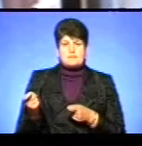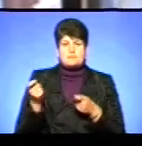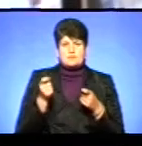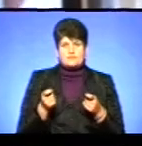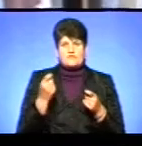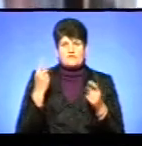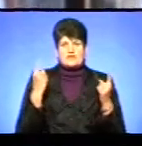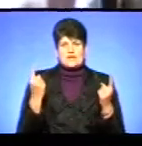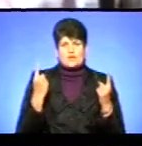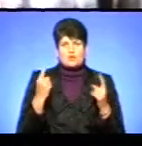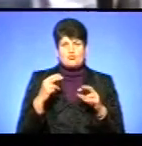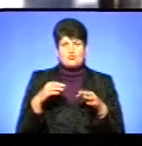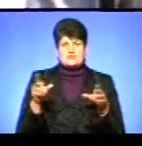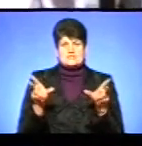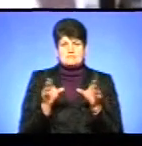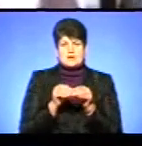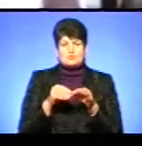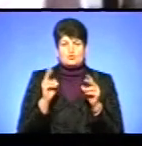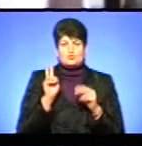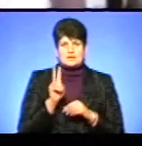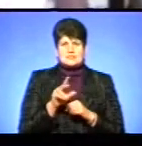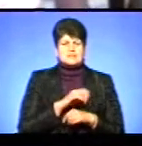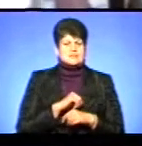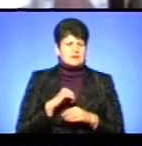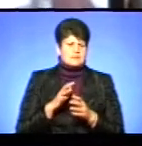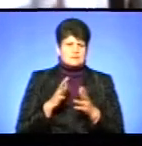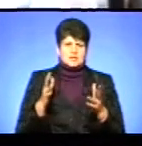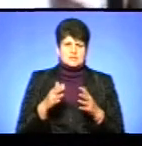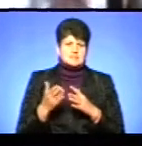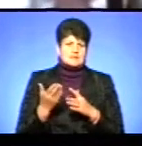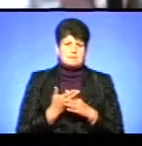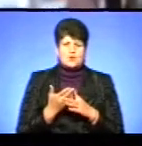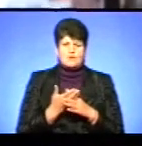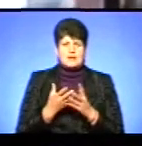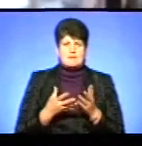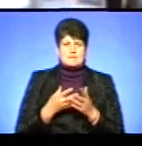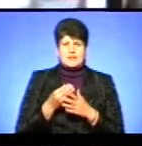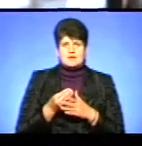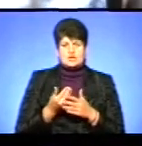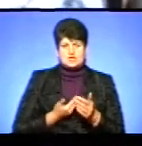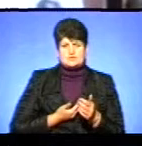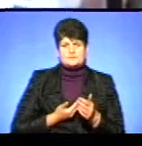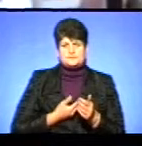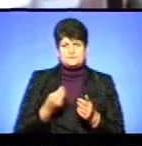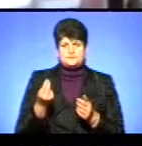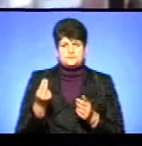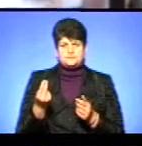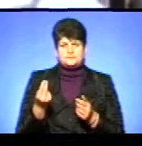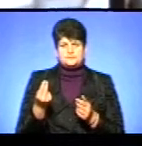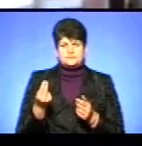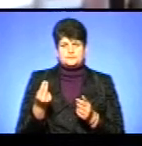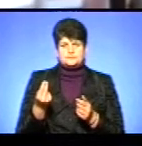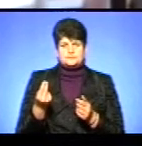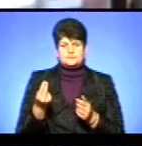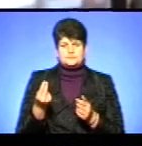спареному тролейбусі. Найбільше, то є пільговики і платні пасажири. Таке, готівка. Готівка в нас де.